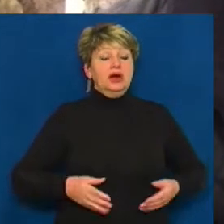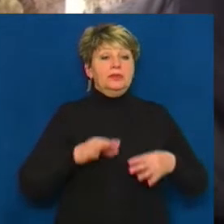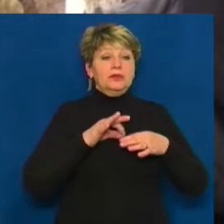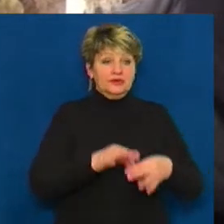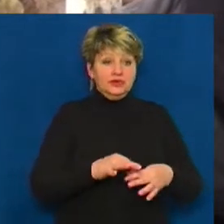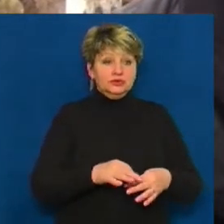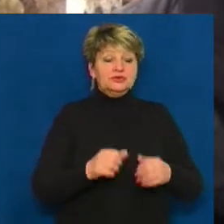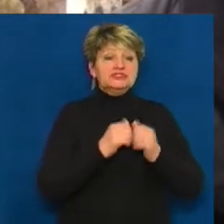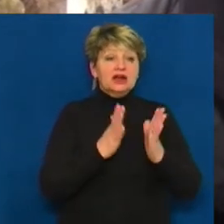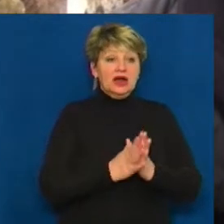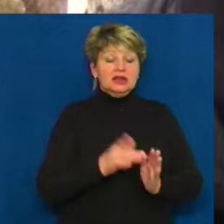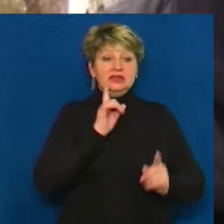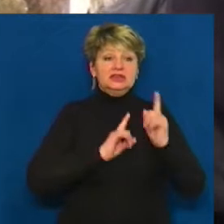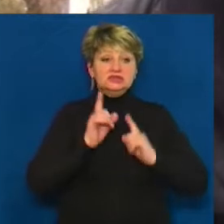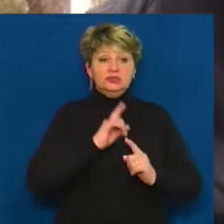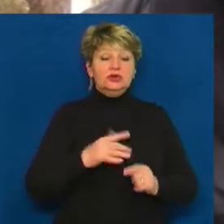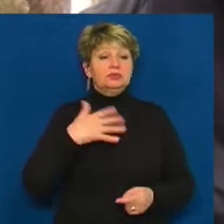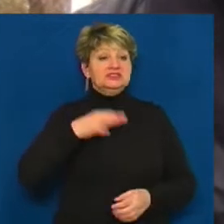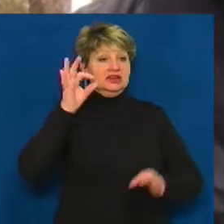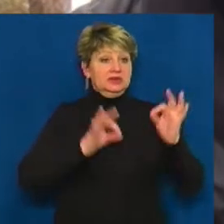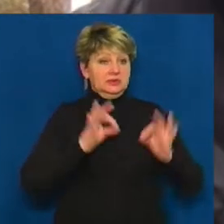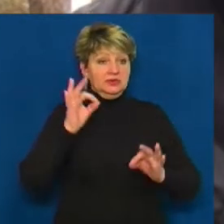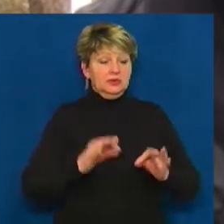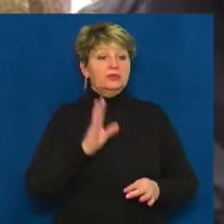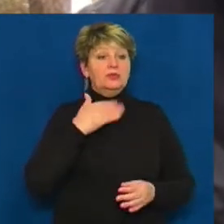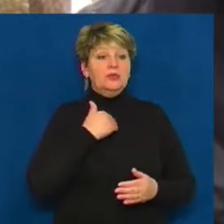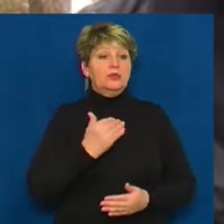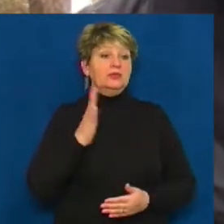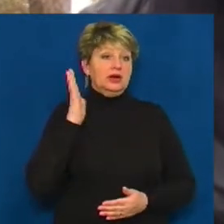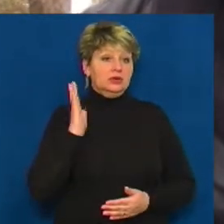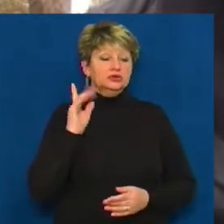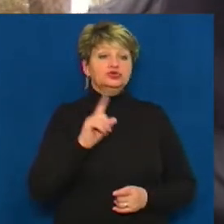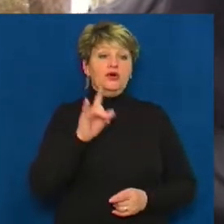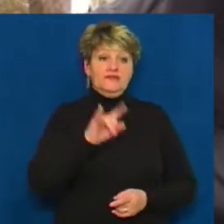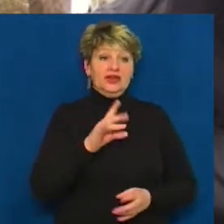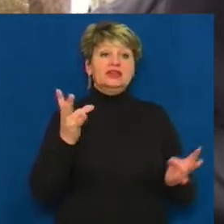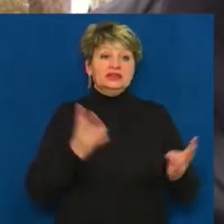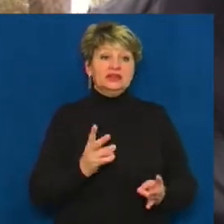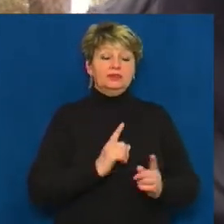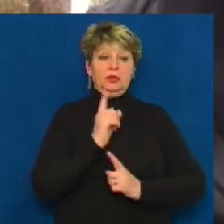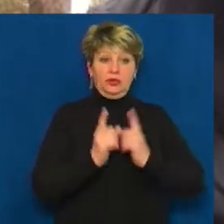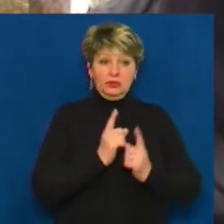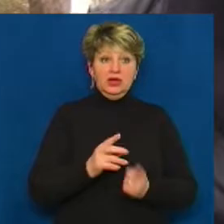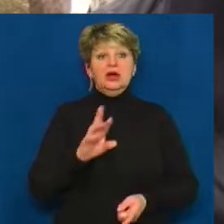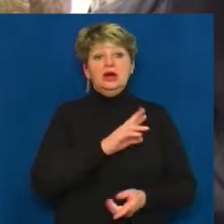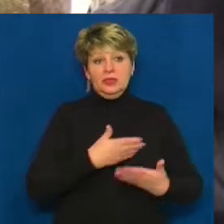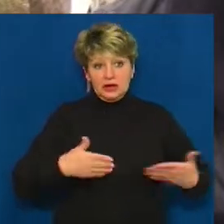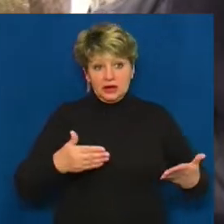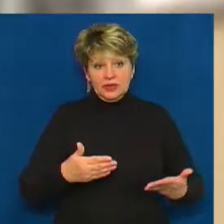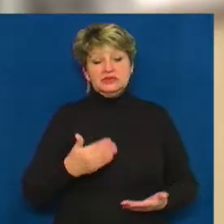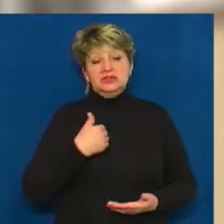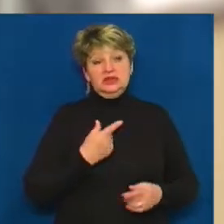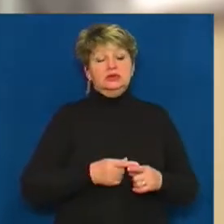50% проголосують за те, що ці вікна треба помінять, для нас це буде рішення, скажімо так, і ця вимога буде